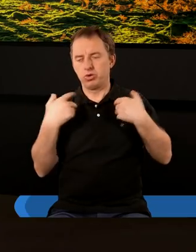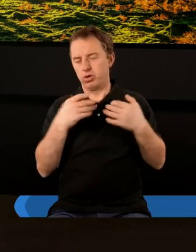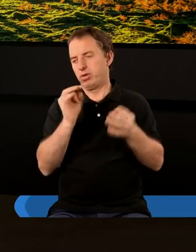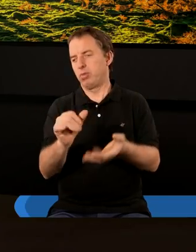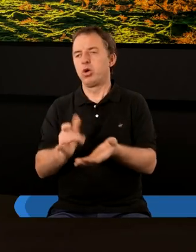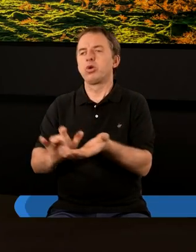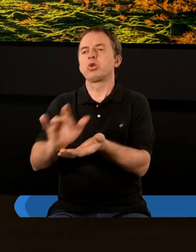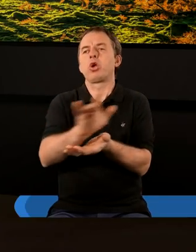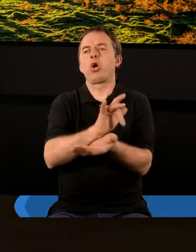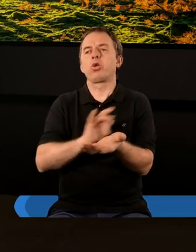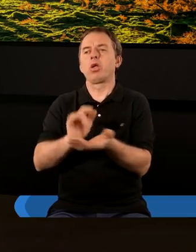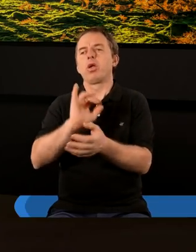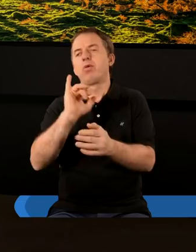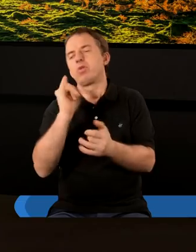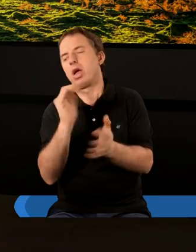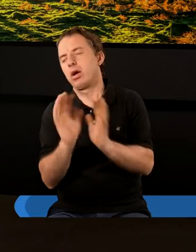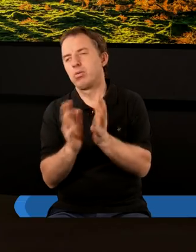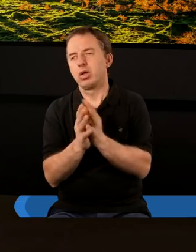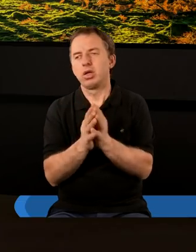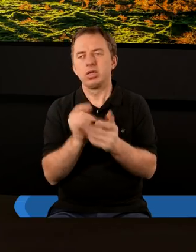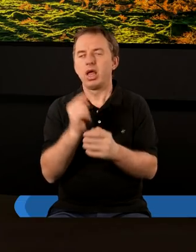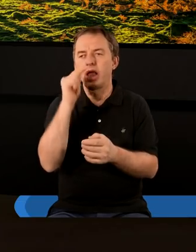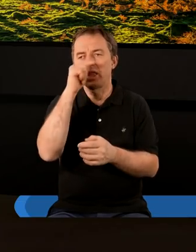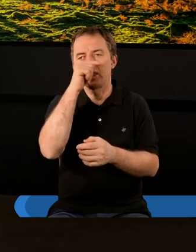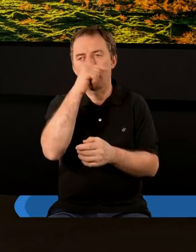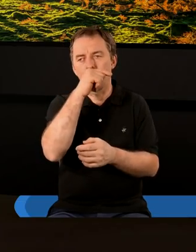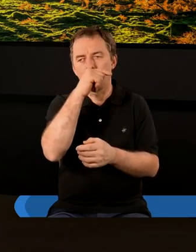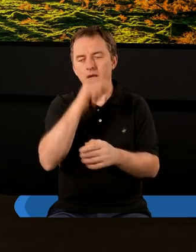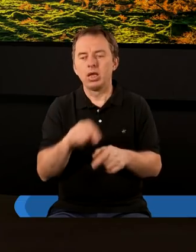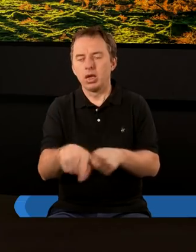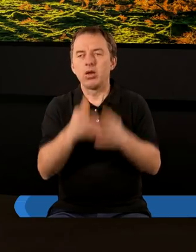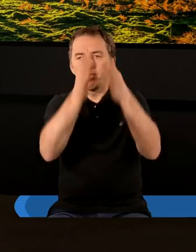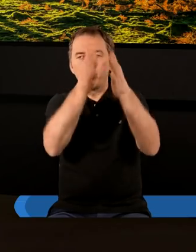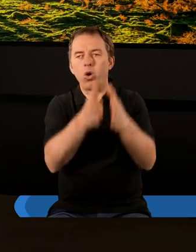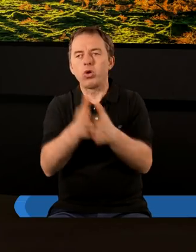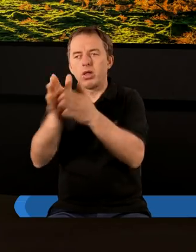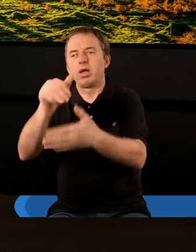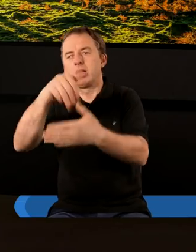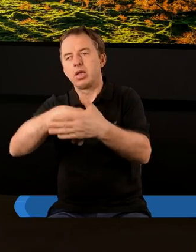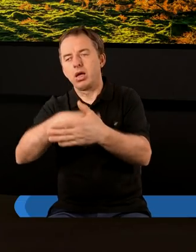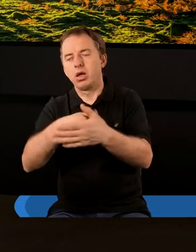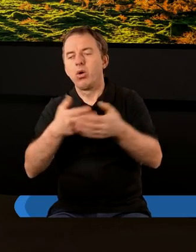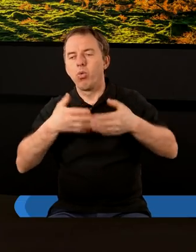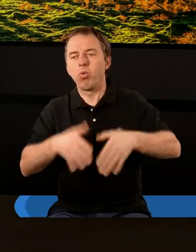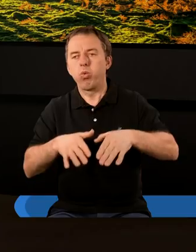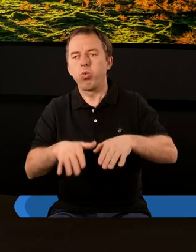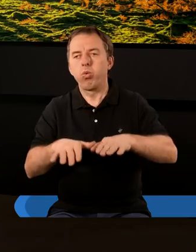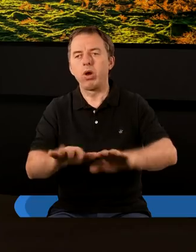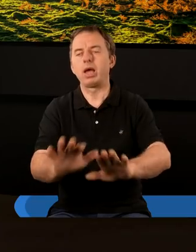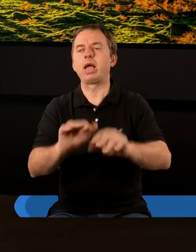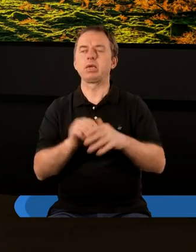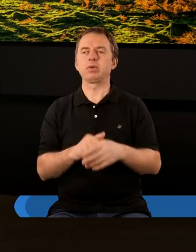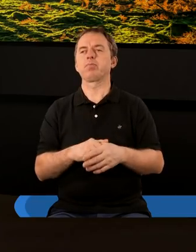żyjąc w takim środowisku w jakiś sposób niestety zaczęli tej postawie tej postawie ulegać